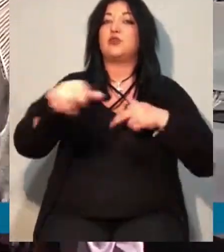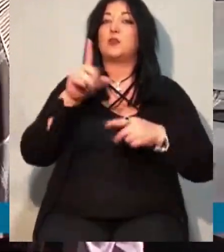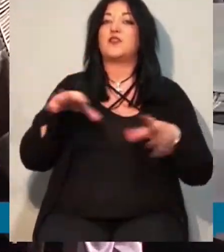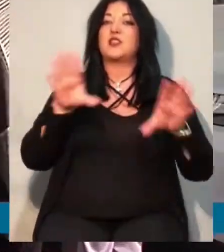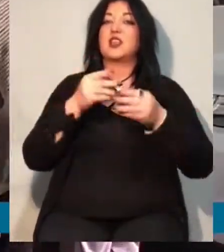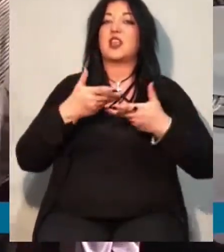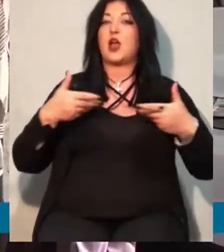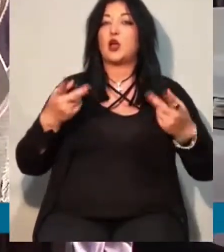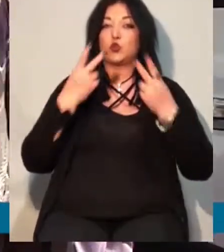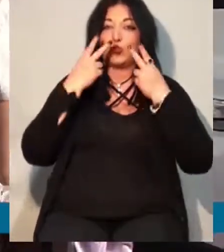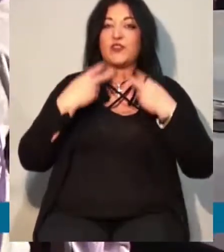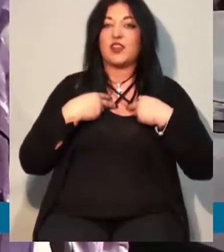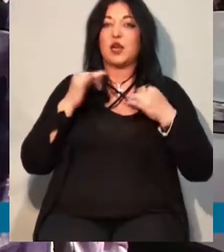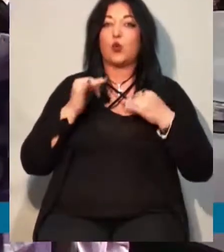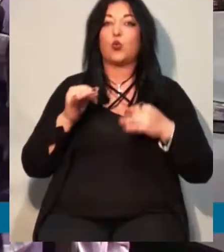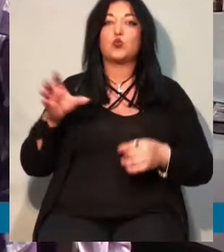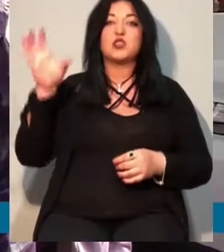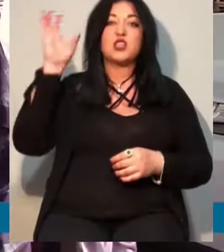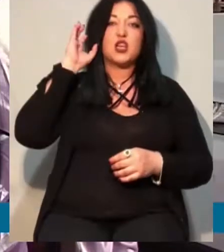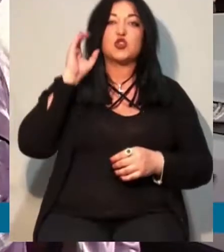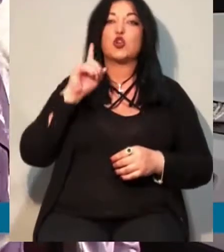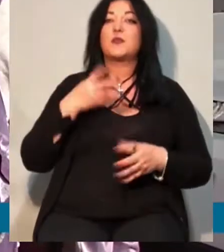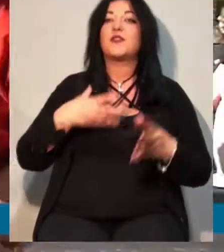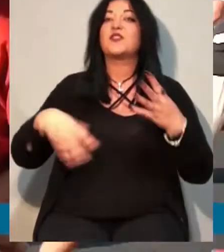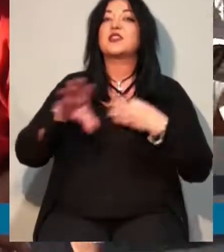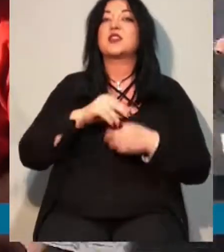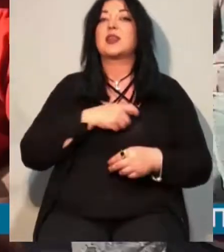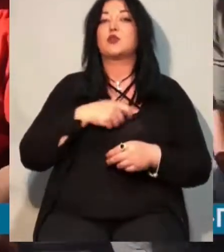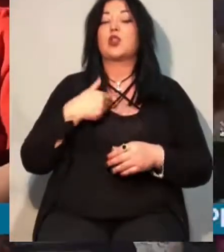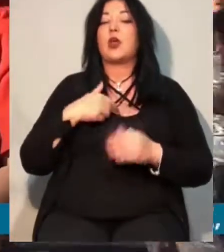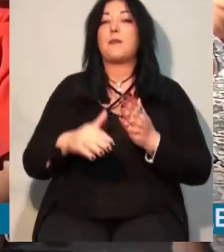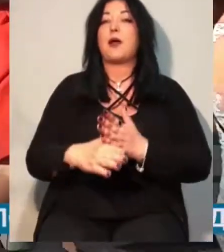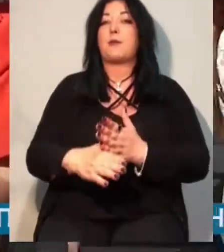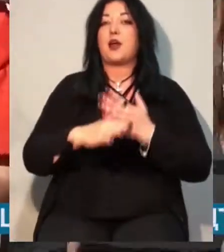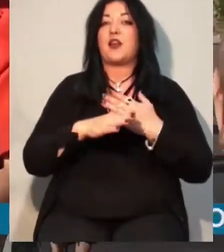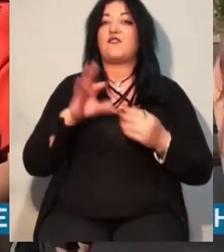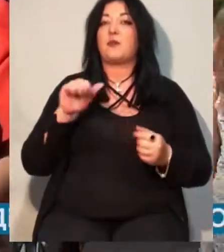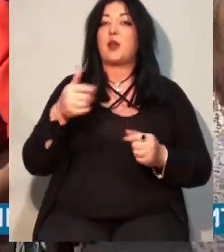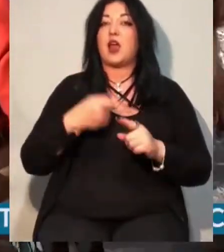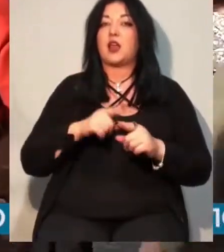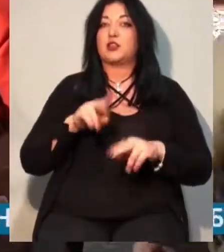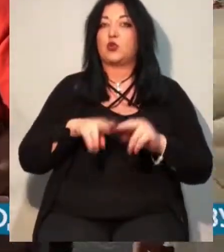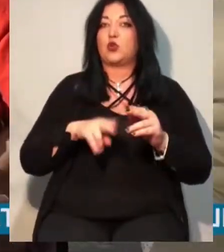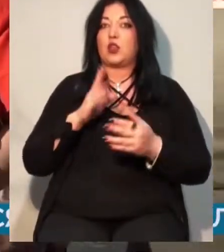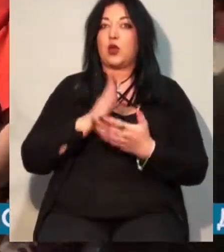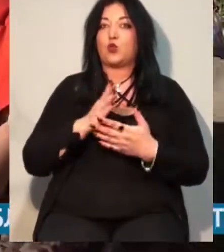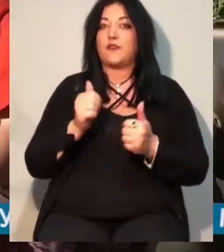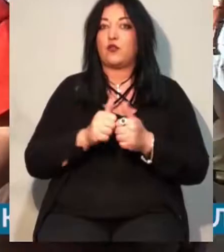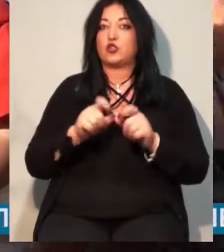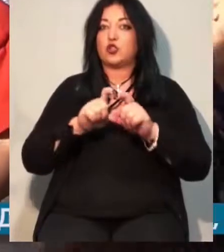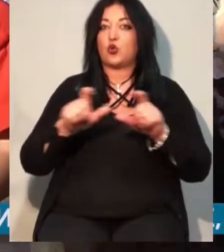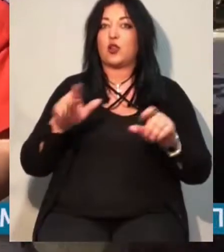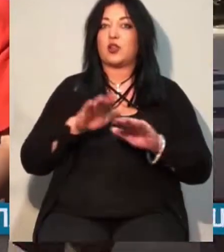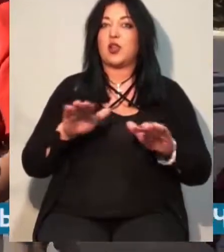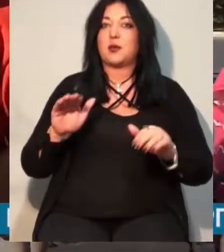щоб всі депутати нам допомогли. Во-первых, эта стрійка знаходиться возле школи. Діти маленькі – це, в